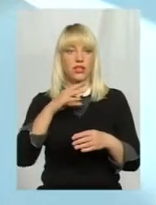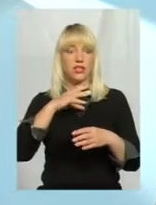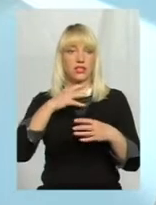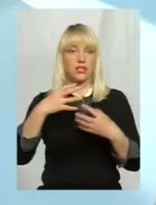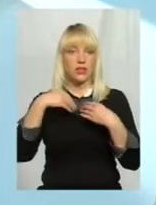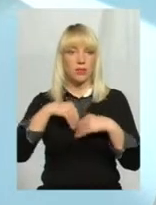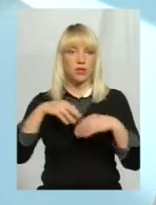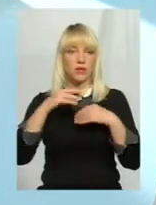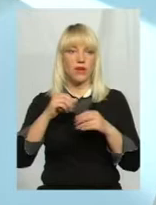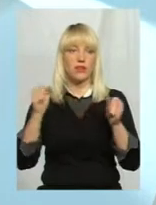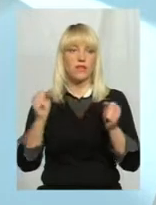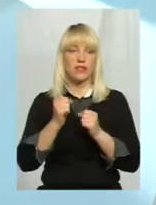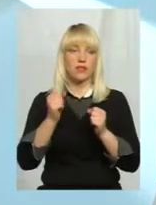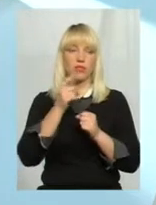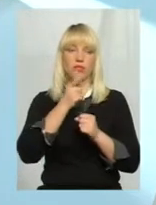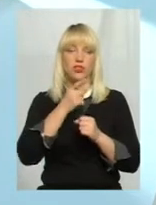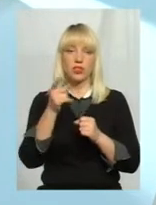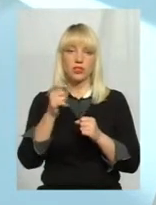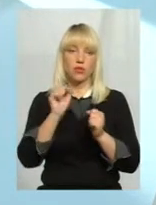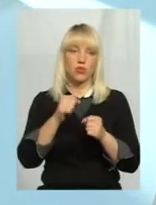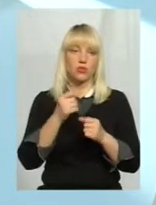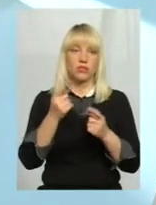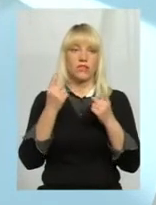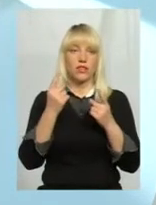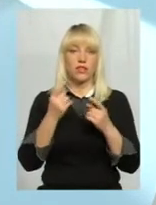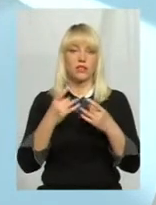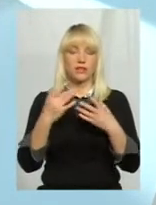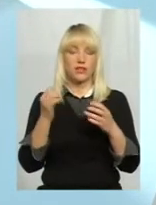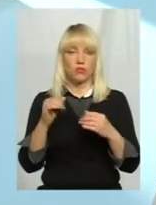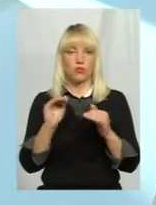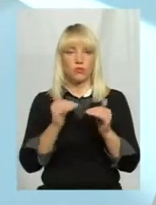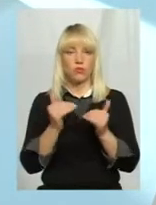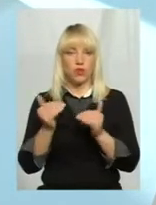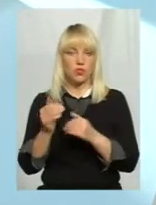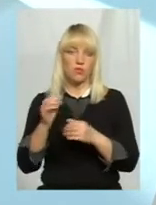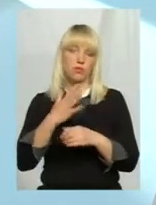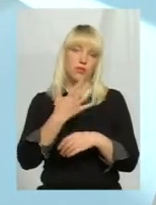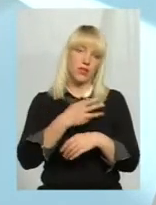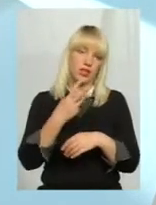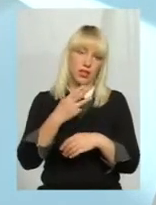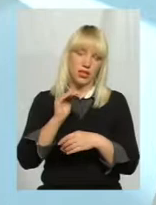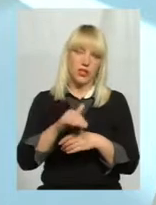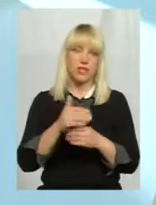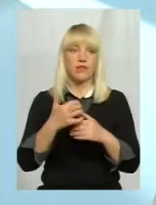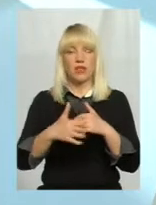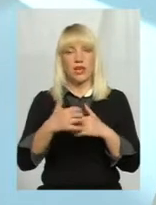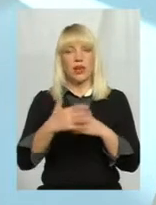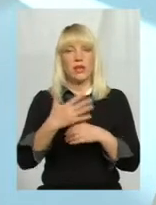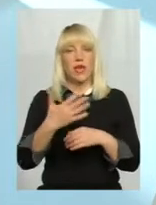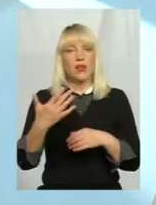В зимовий час, чи в якісь свята може споживати менше, тобто може бути 53 тисячі, ну, середнє – 55.